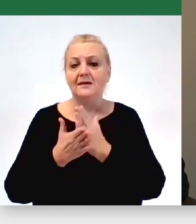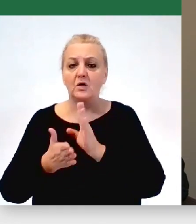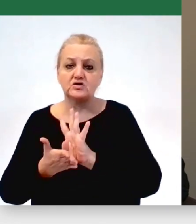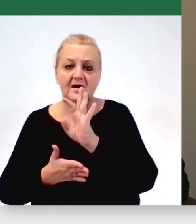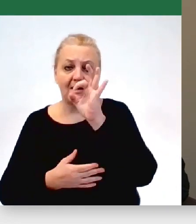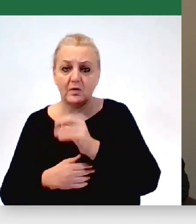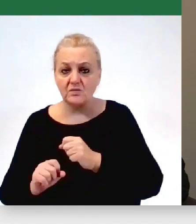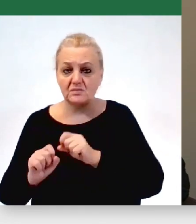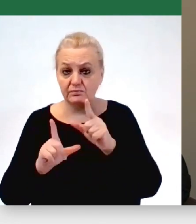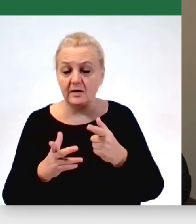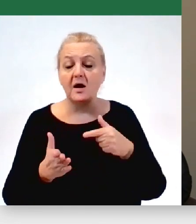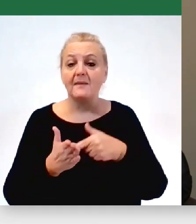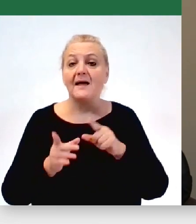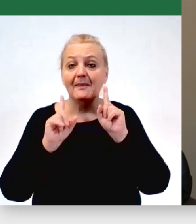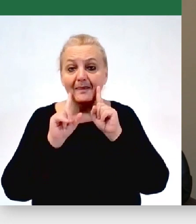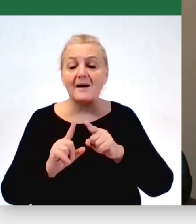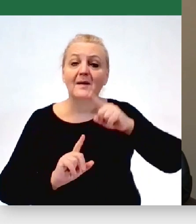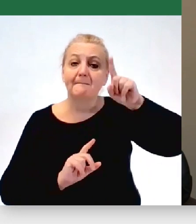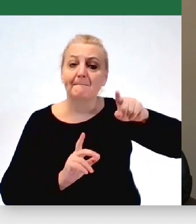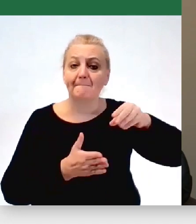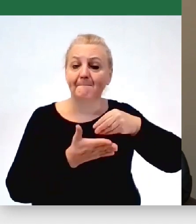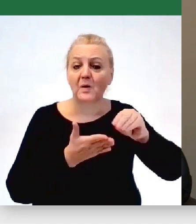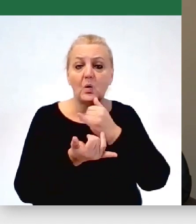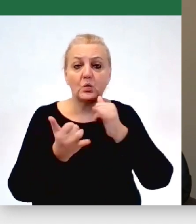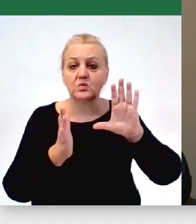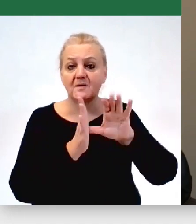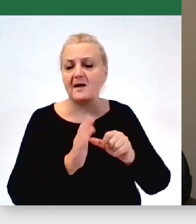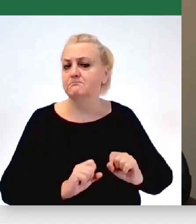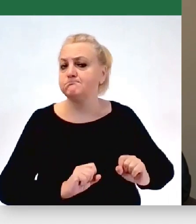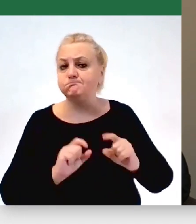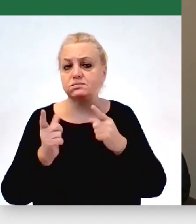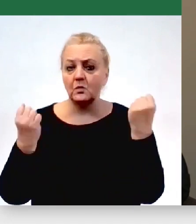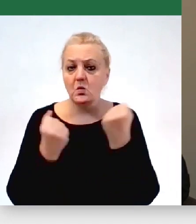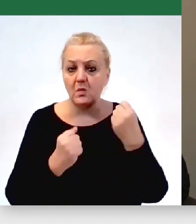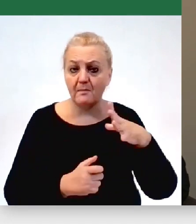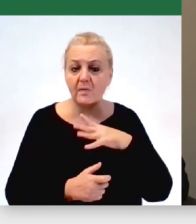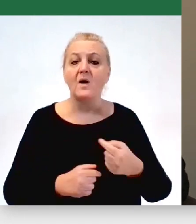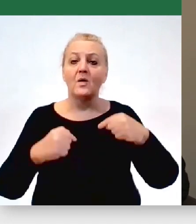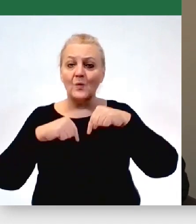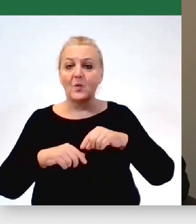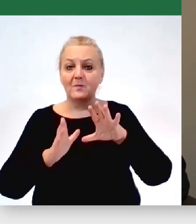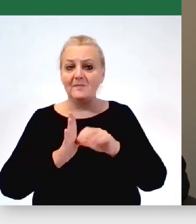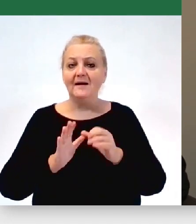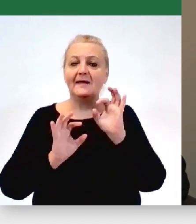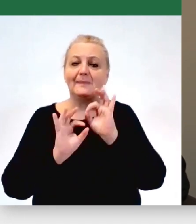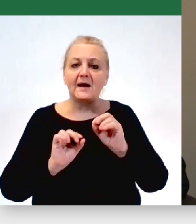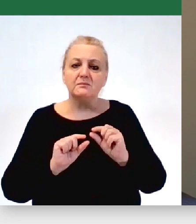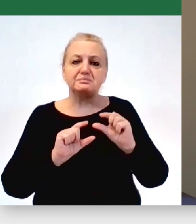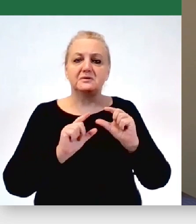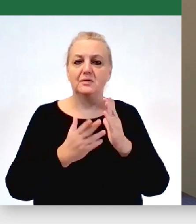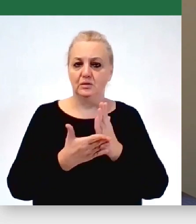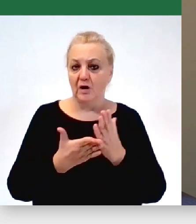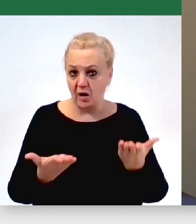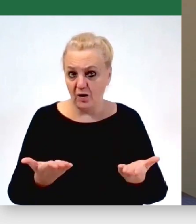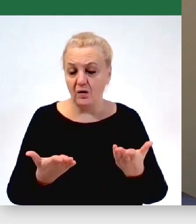tak naprawdę czynsze, które w różnych miastach musiały drastycznie być podniesione, u nas zostaną delikatnie podniesione, właśnie